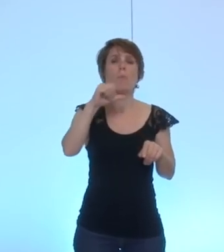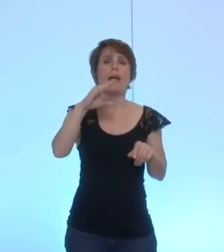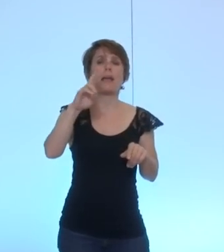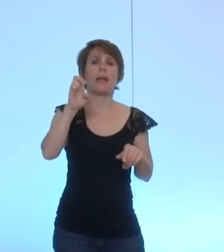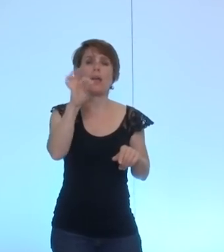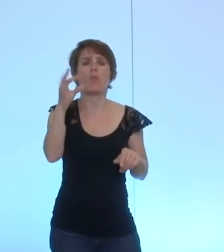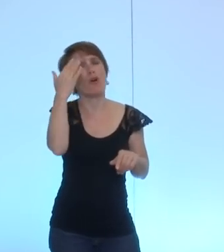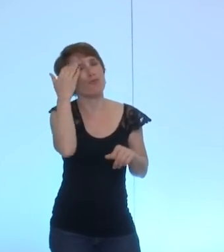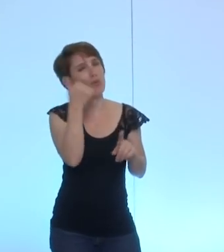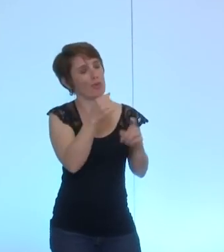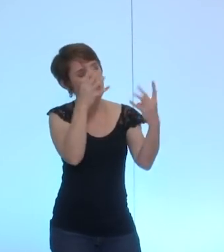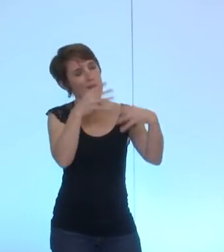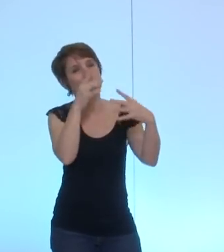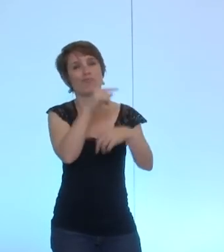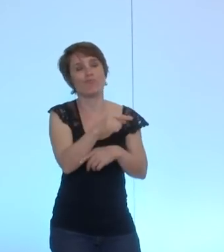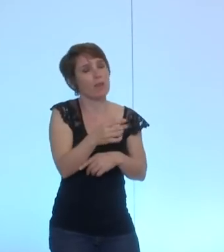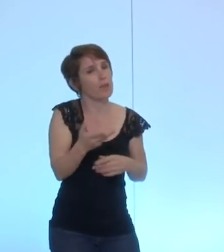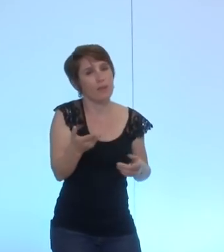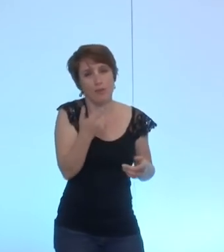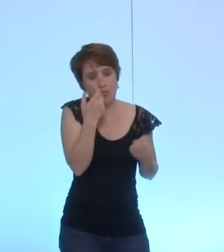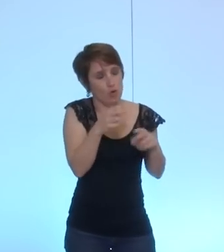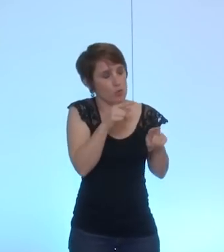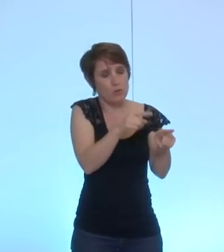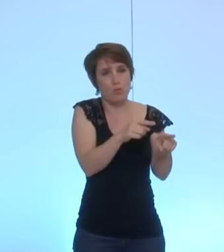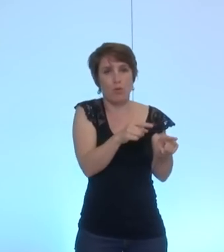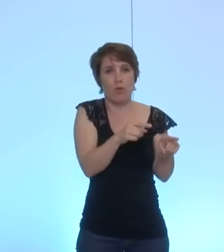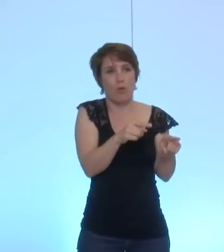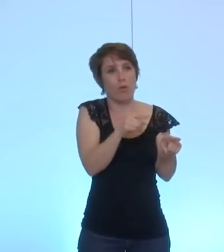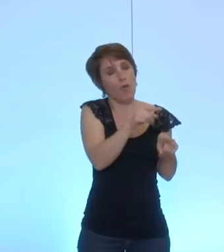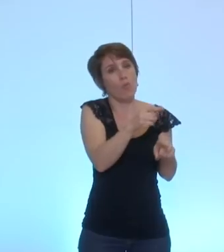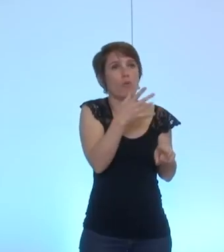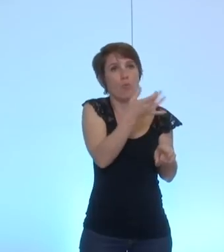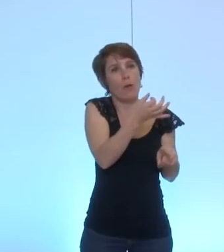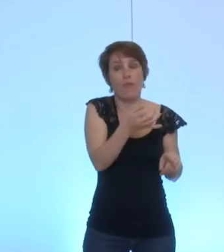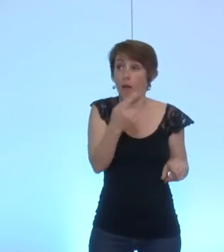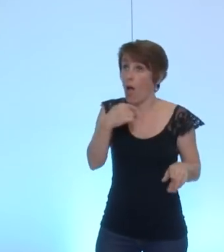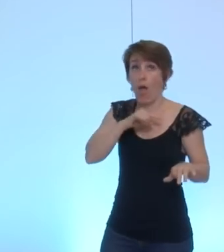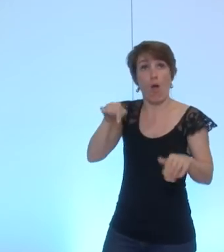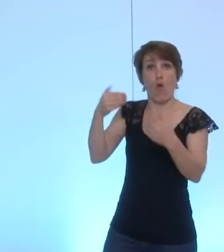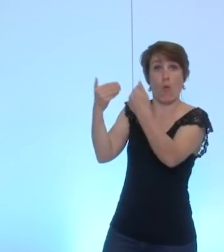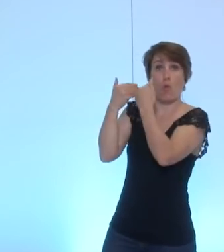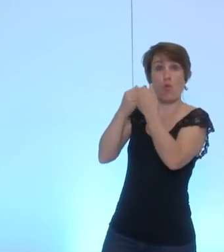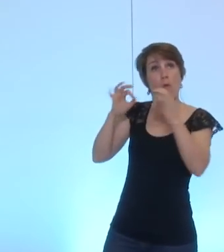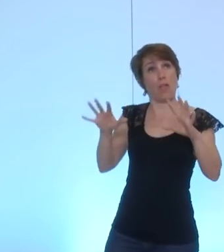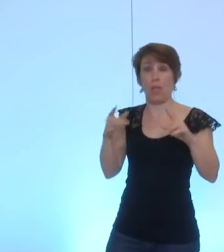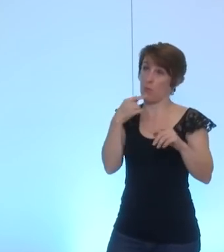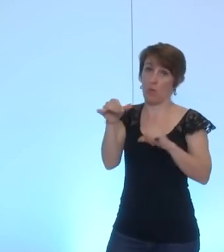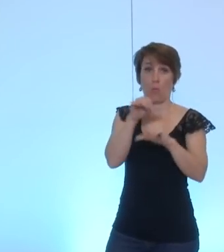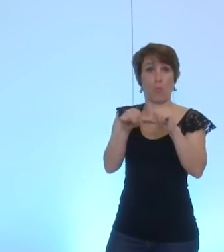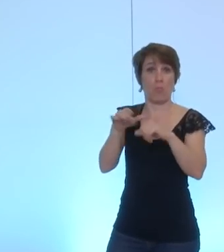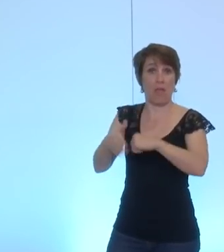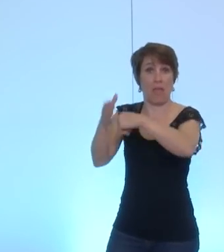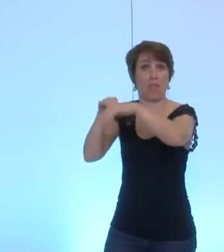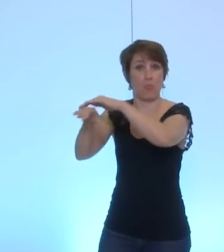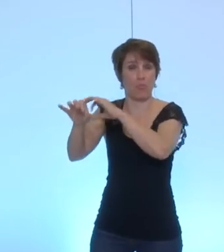nous ne pouvons pas en effet commencer à expliquer que parce que nous n'avons pas été sollicités et qu'il ne faudrait pas je cite